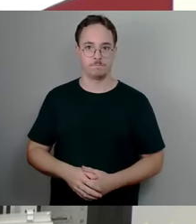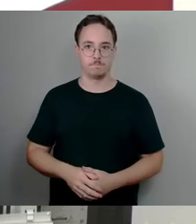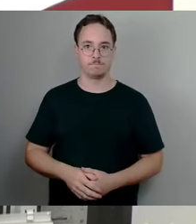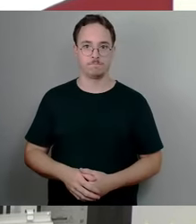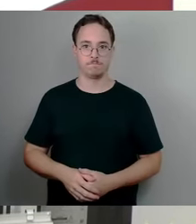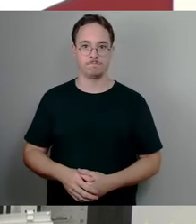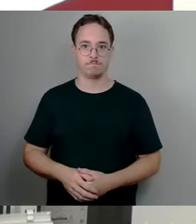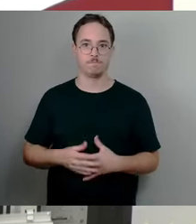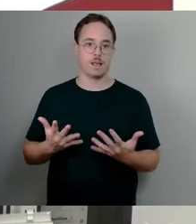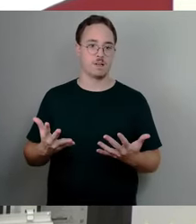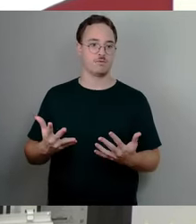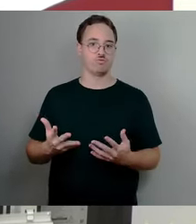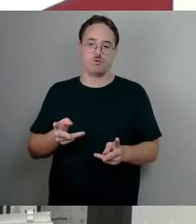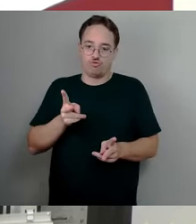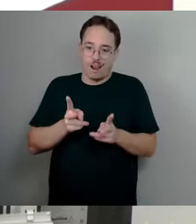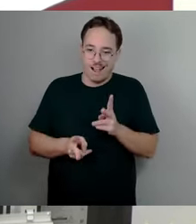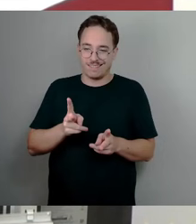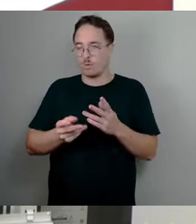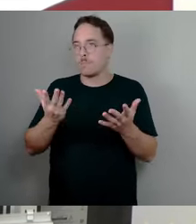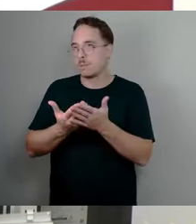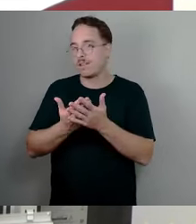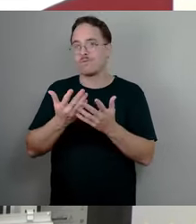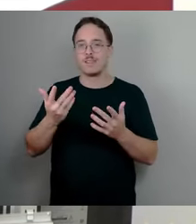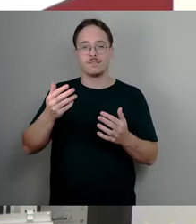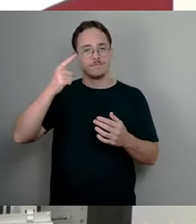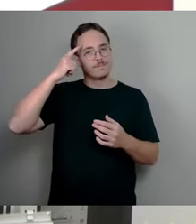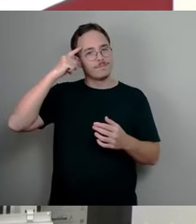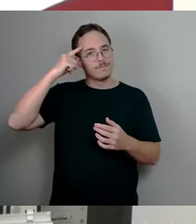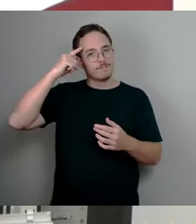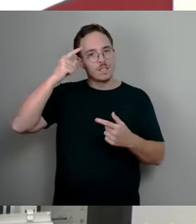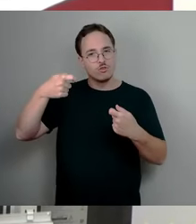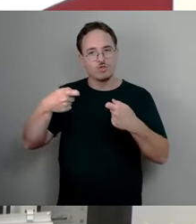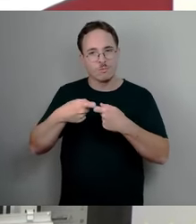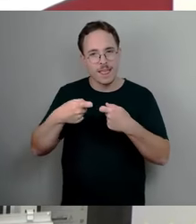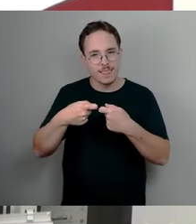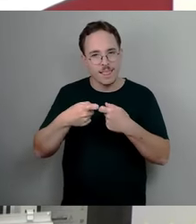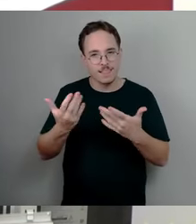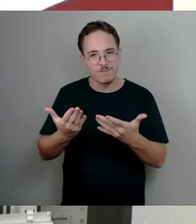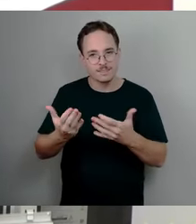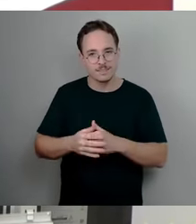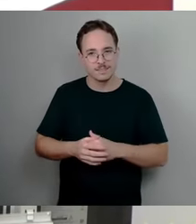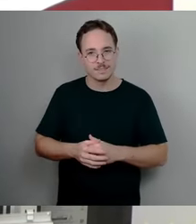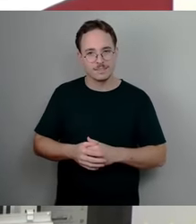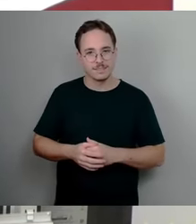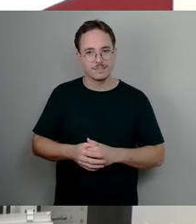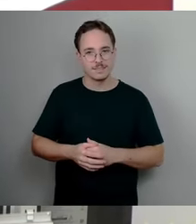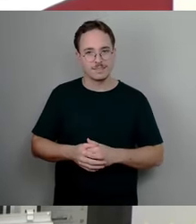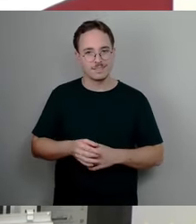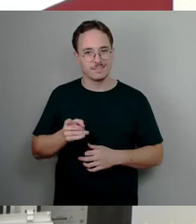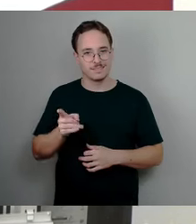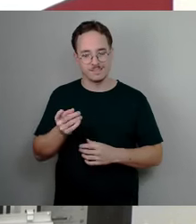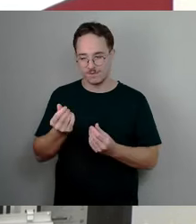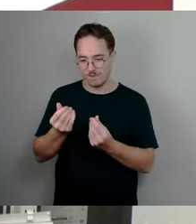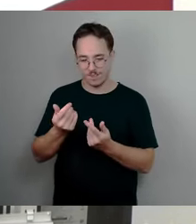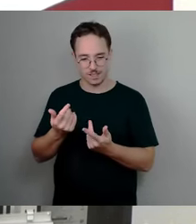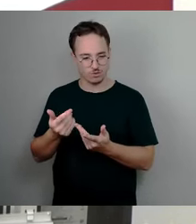intellektuell Spannende ist, dass diese Brotkrumen, die wir im Sozialen einsparen,